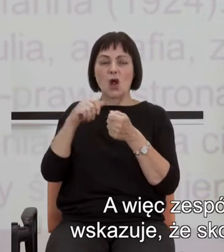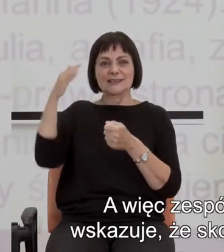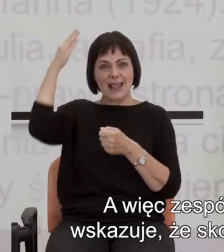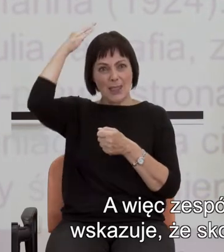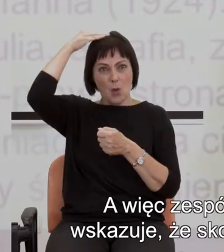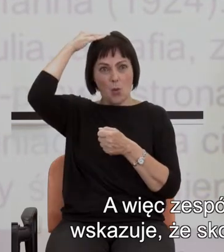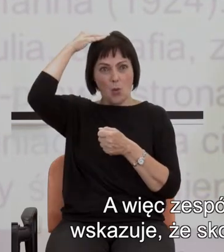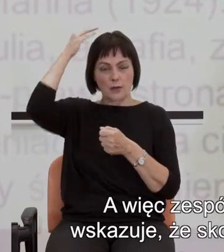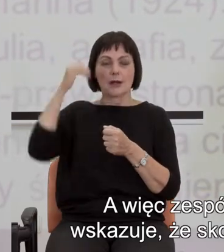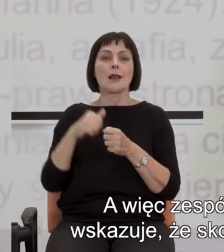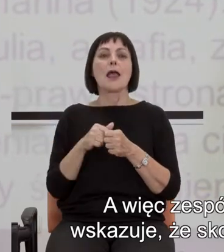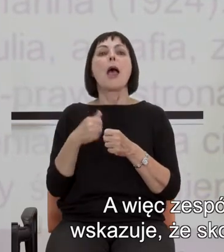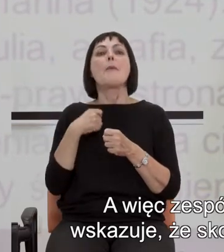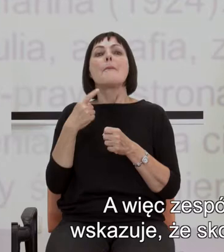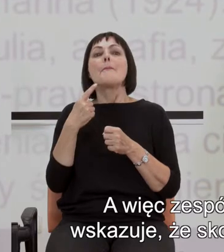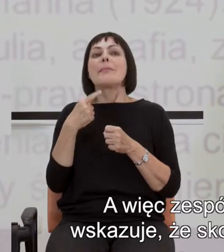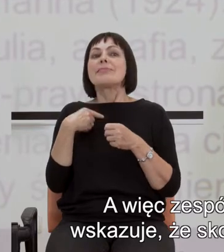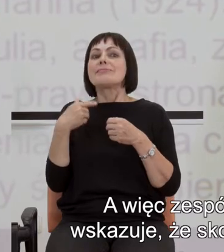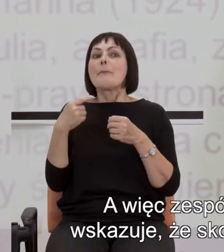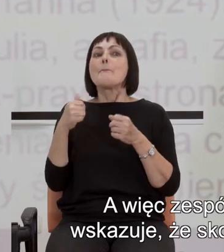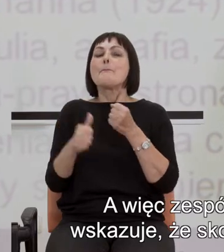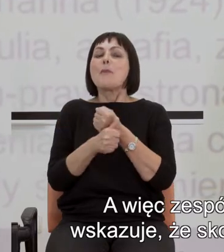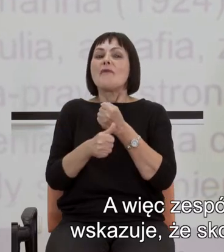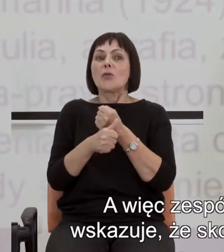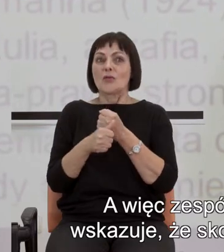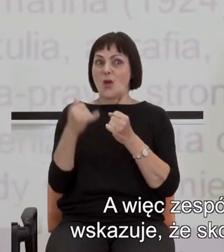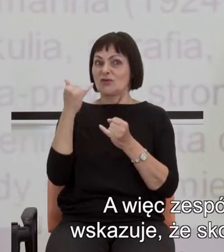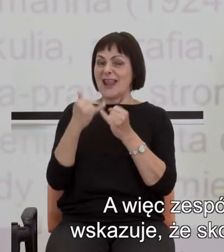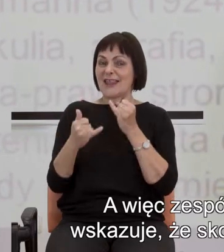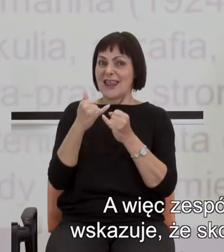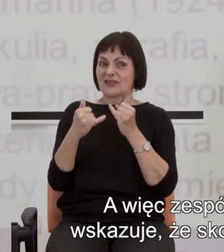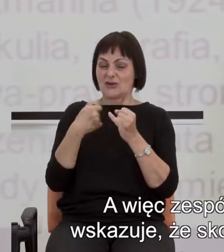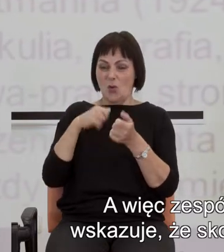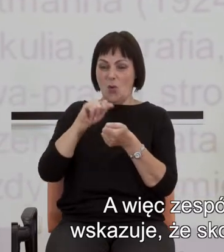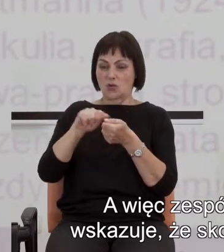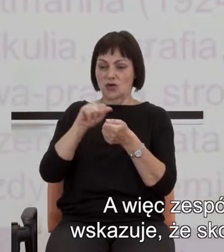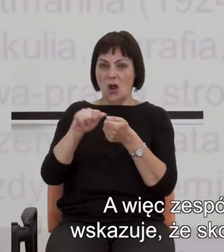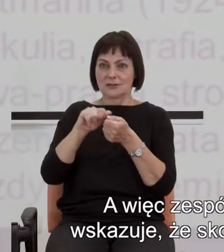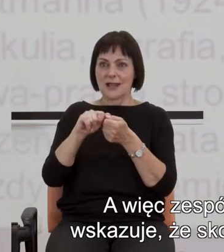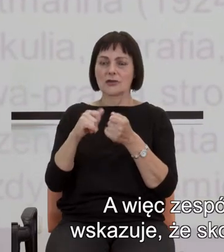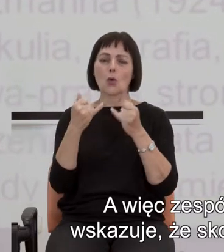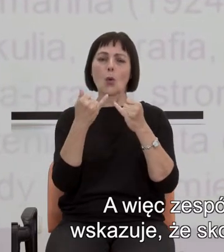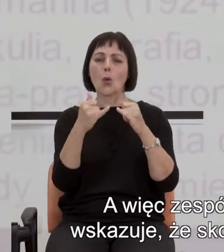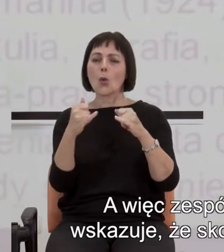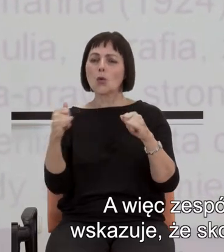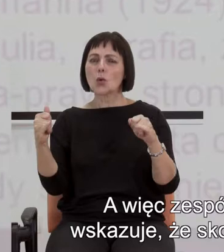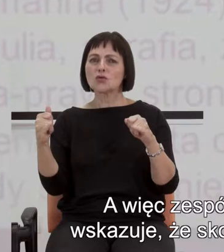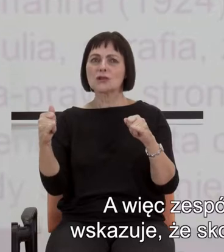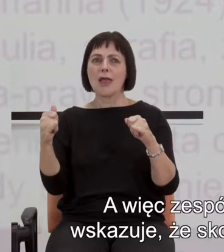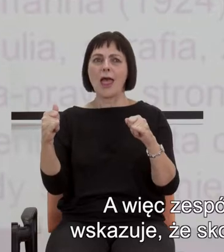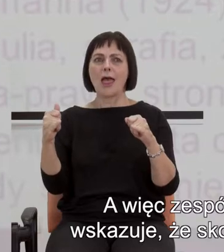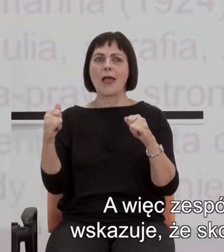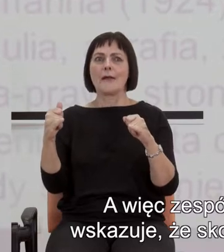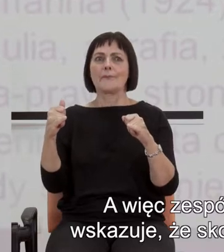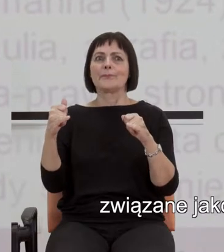ciemieniowej wskazuje, że skoro po takim uszkodzeniu różne rzeczy